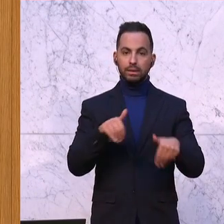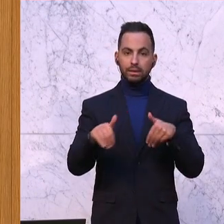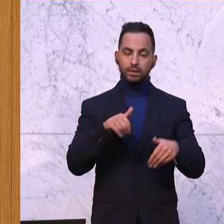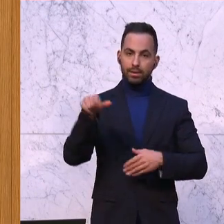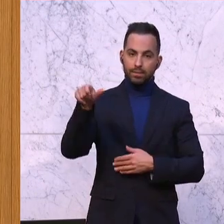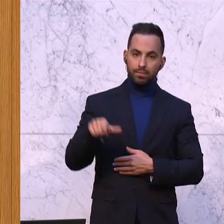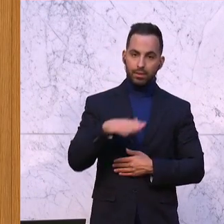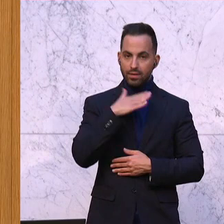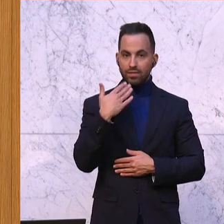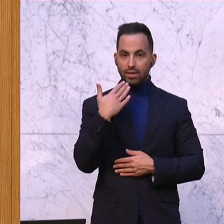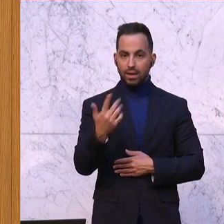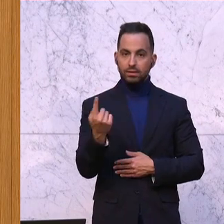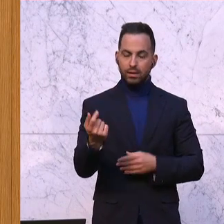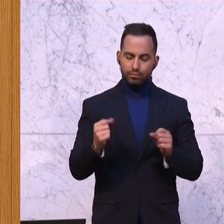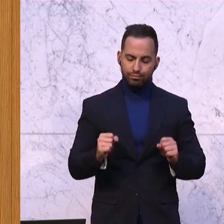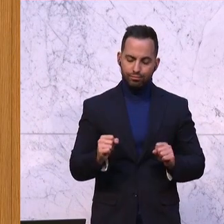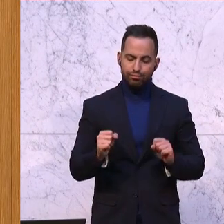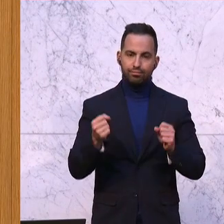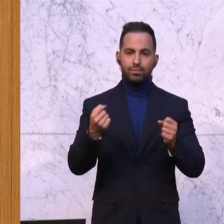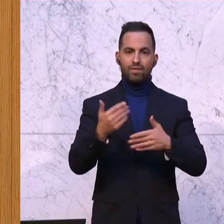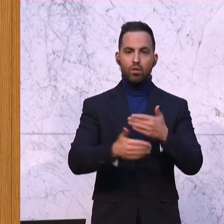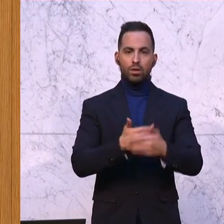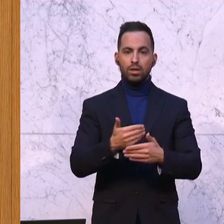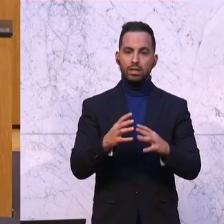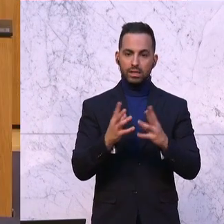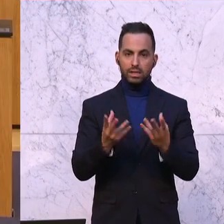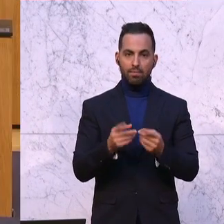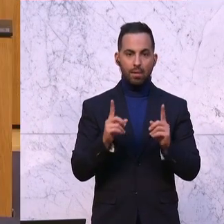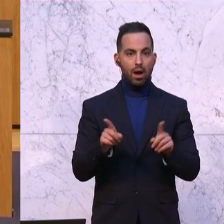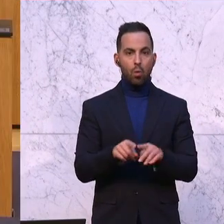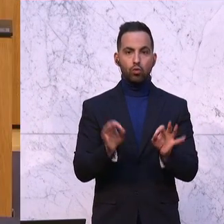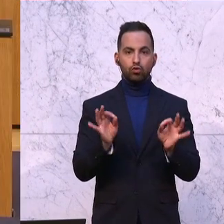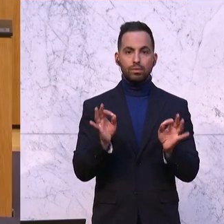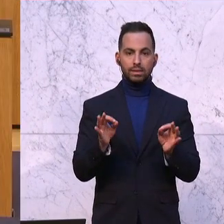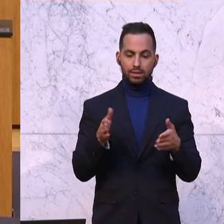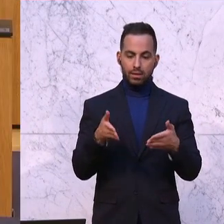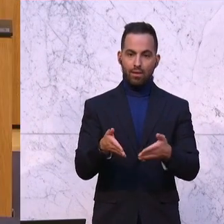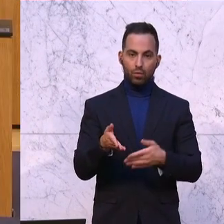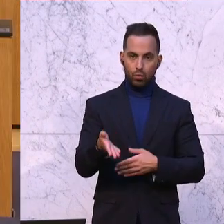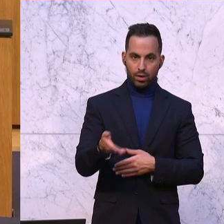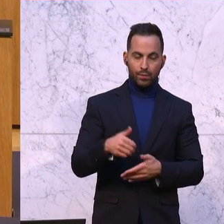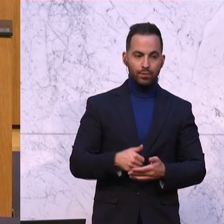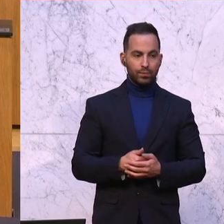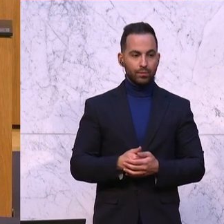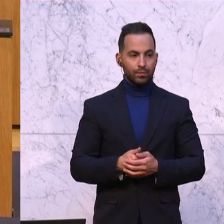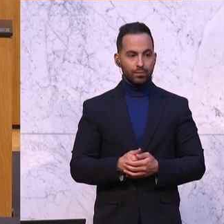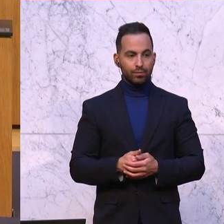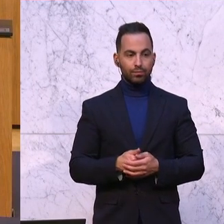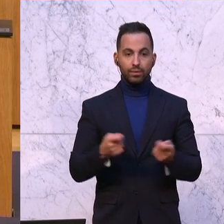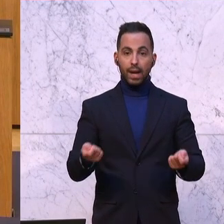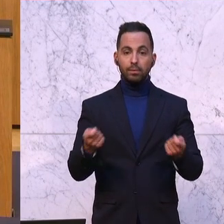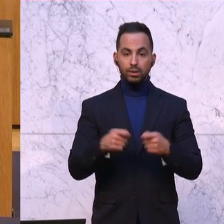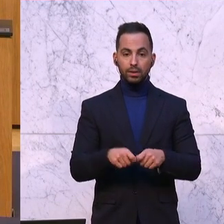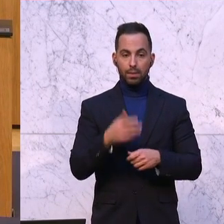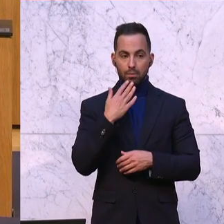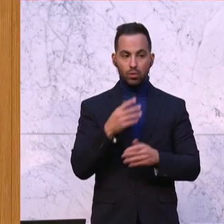Ihr engagiertes, ambitioniertes Vorgehen im Generellen, aber auch im Speziellen dafür. Und abschließend